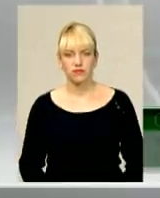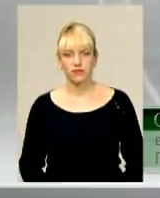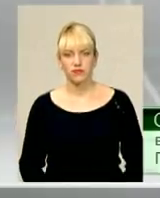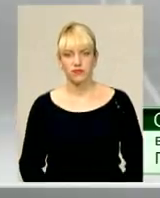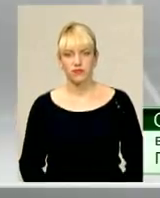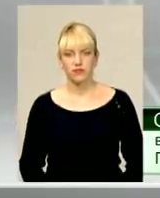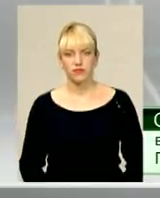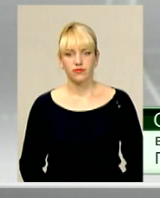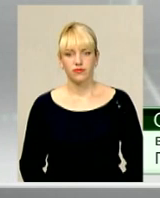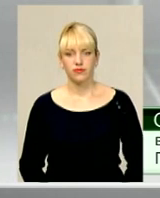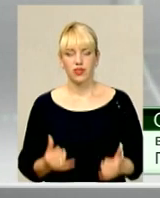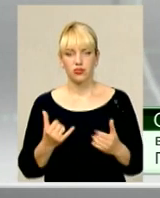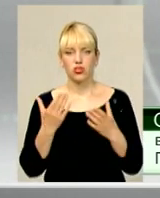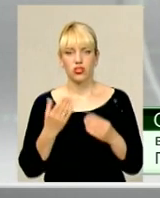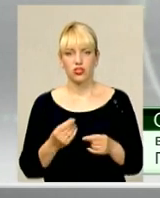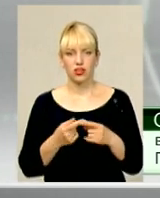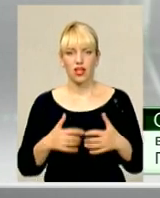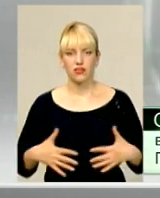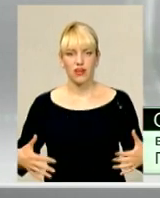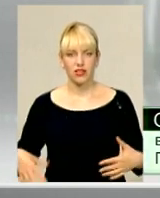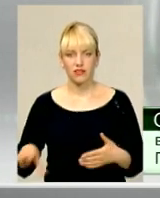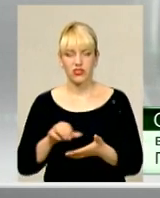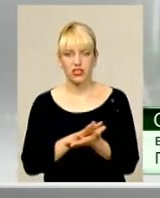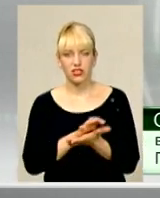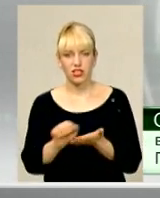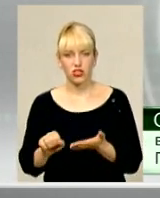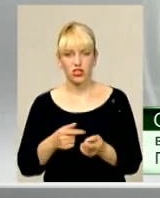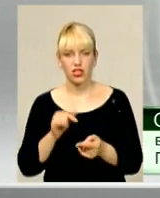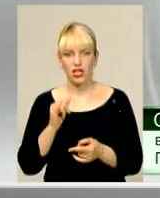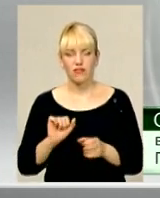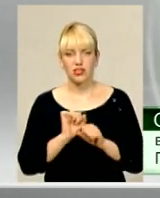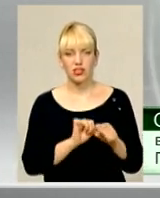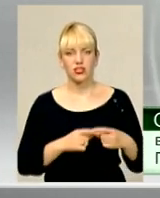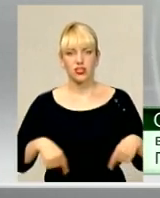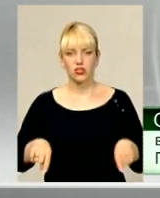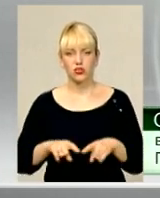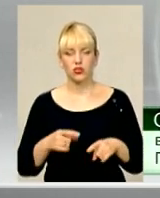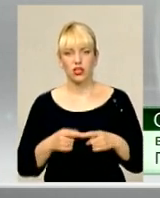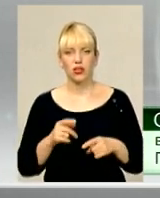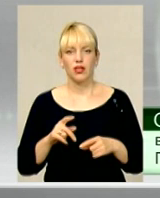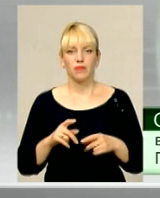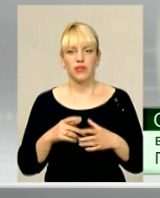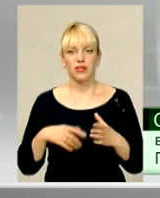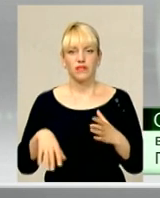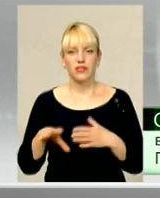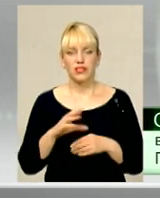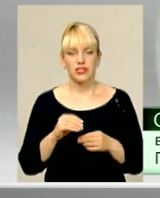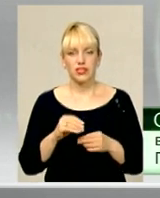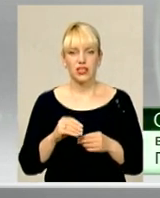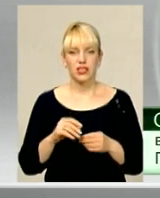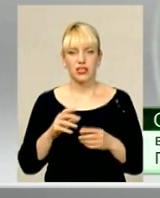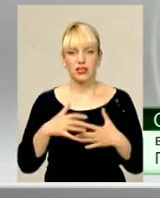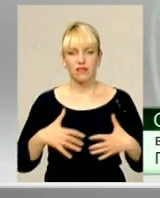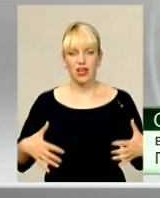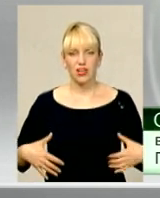Тварини на сьогоднішній день в селі Гірчична знищені. В захисній зоні 3-кілометрові тварини також здані